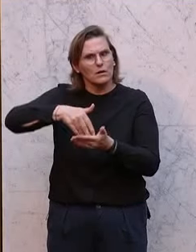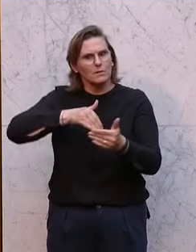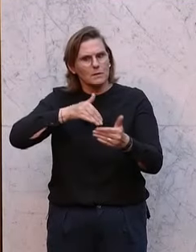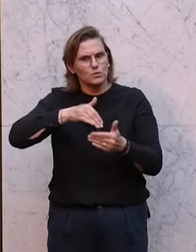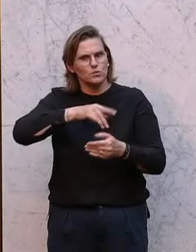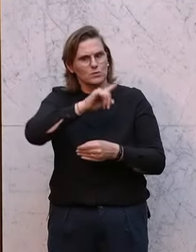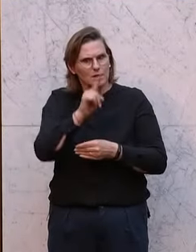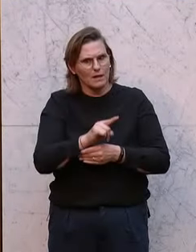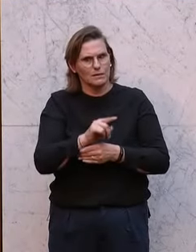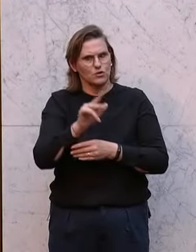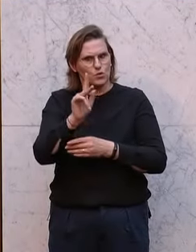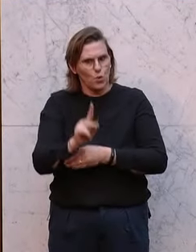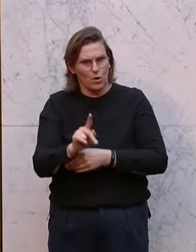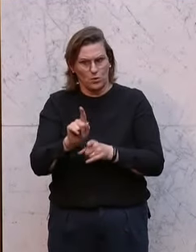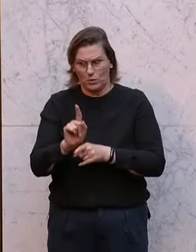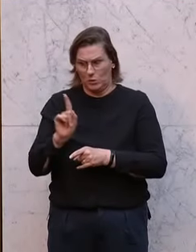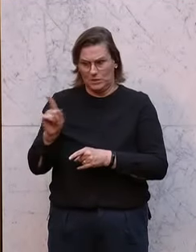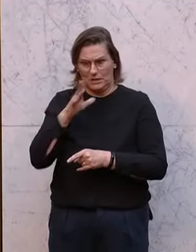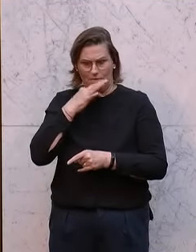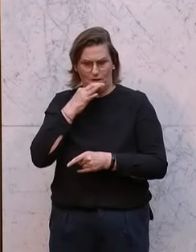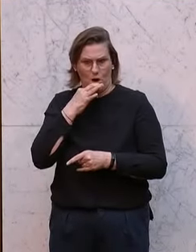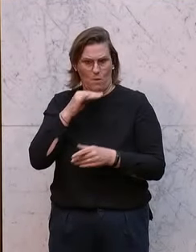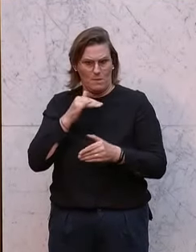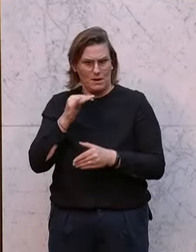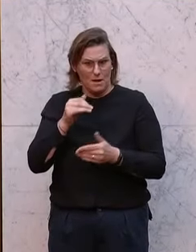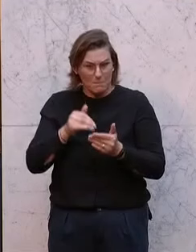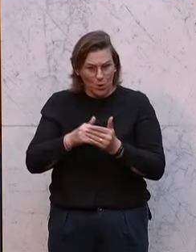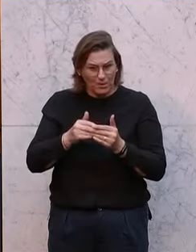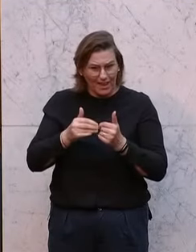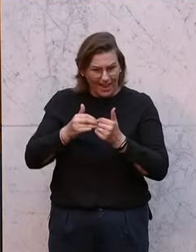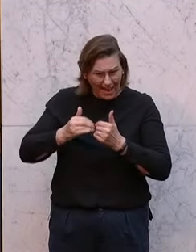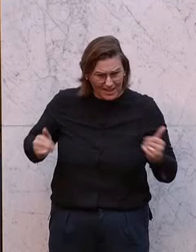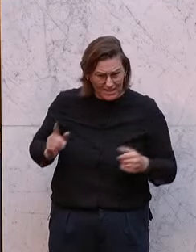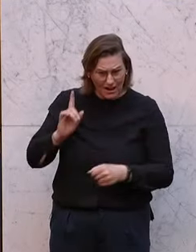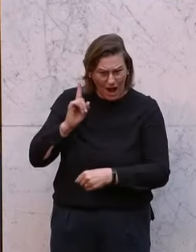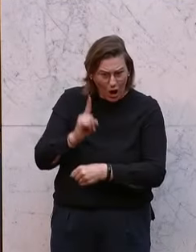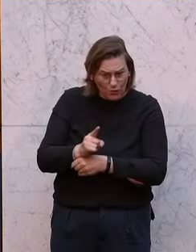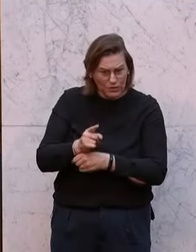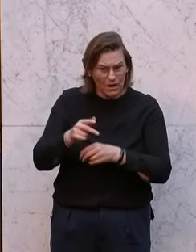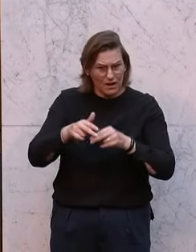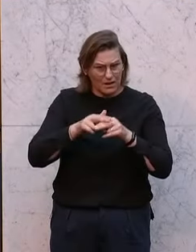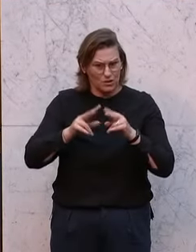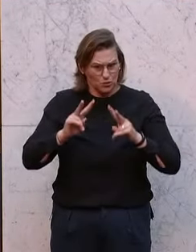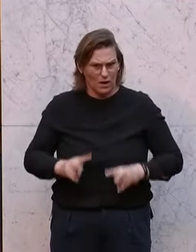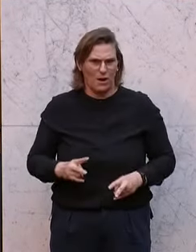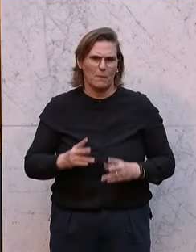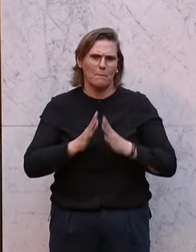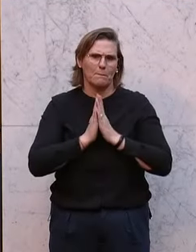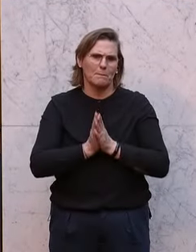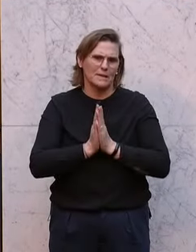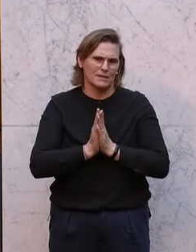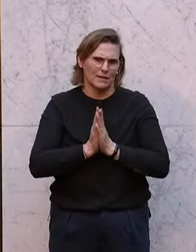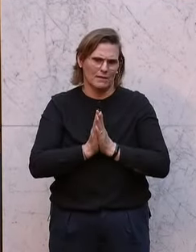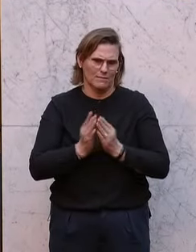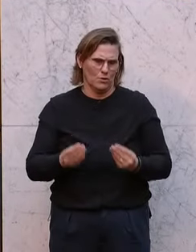Kocher und auch Sie, Frau Ministerraab, jetzt einen Extraauftrag des Nationalrates. Also bitte, das darf doch wirklich nicht wahr sein.